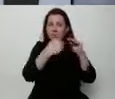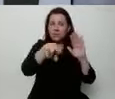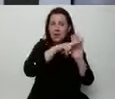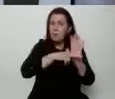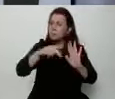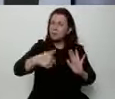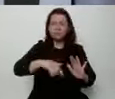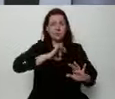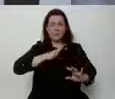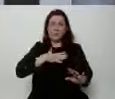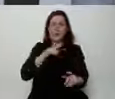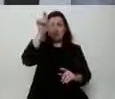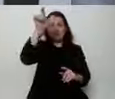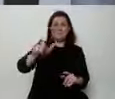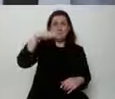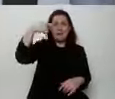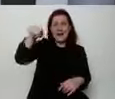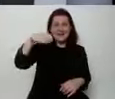prezydenta.